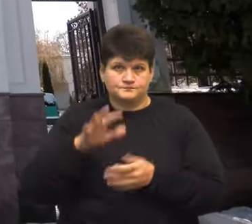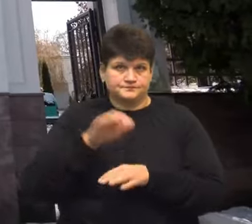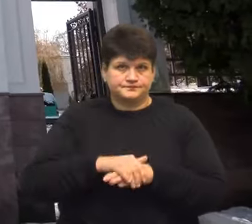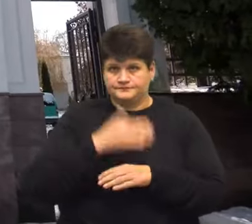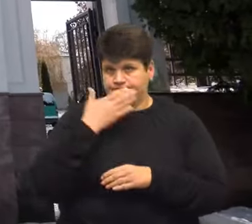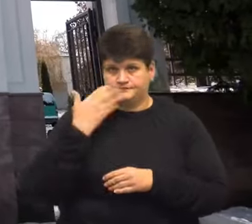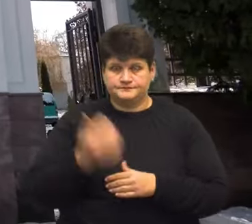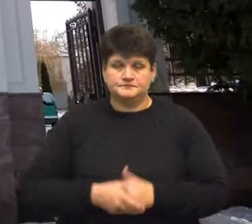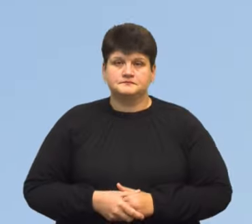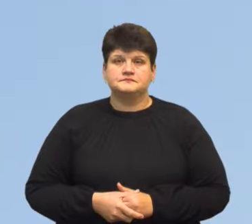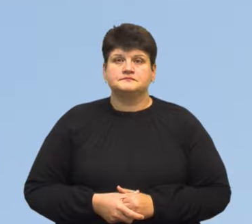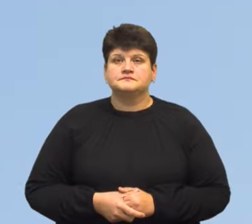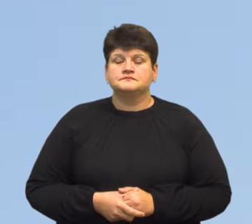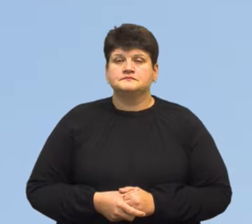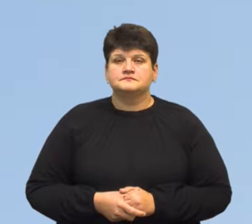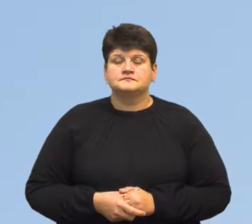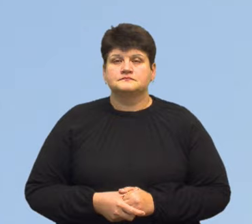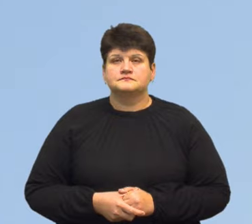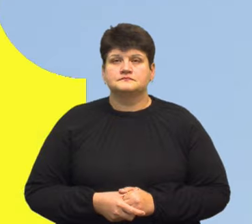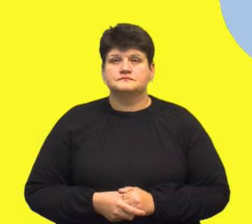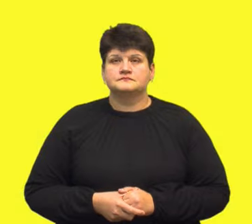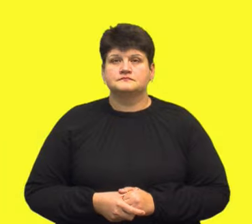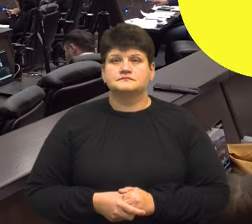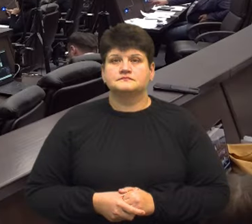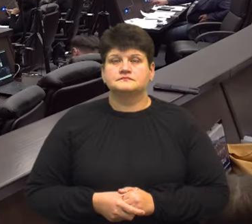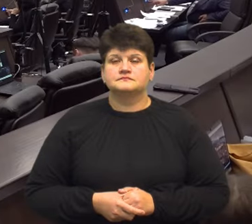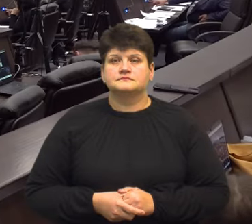Тетяна Панченко, Андрій Прокопів, Суспільне новини, Тернопіль.